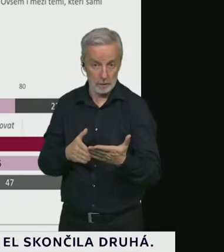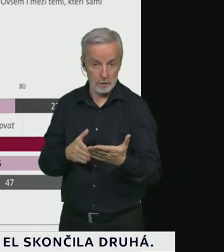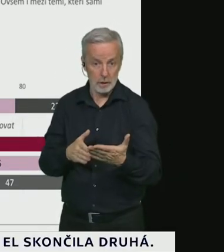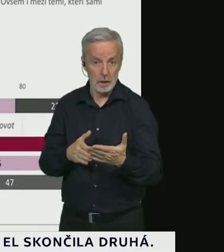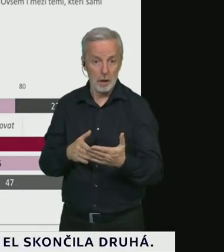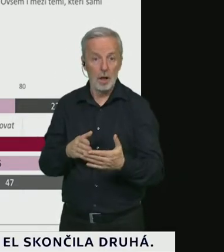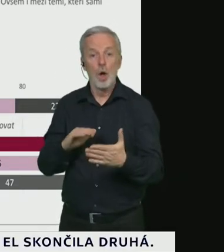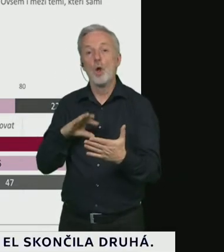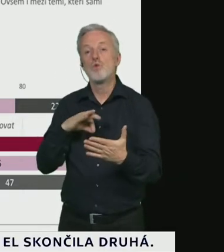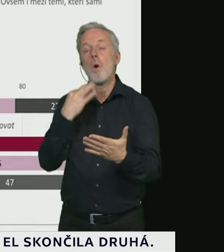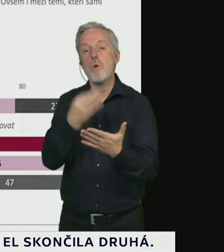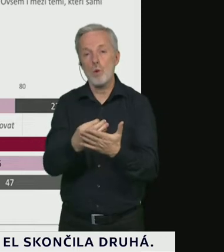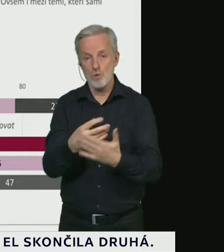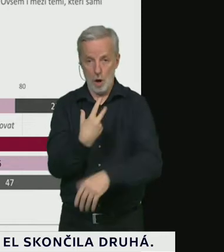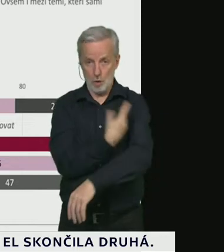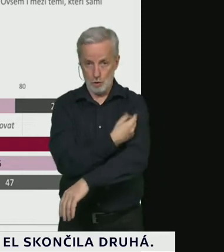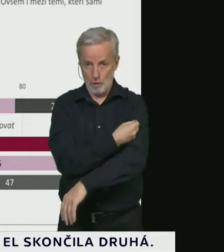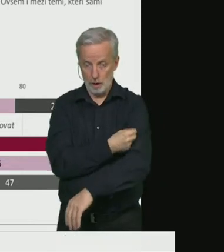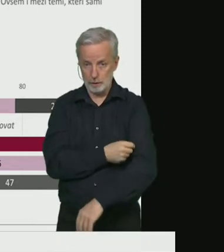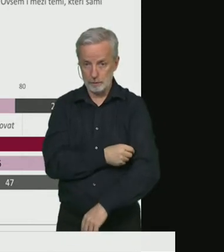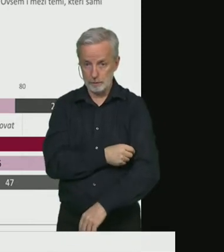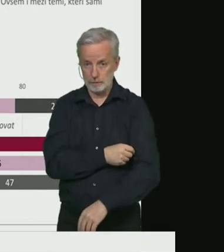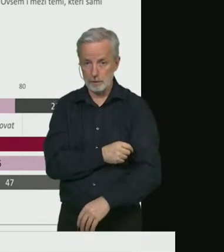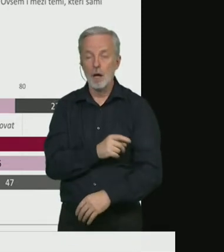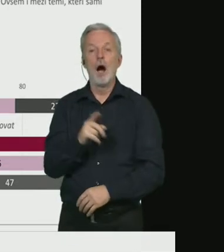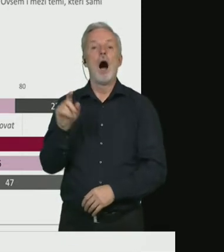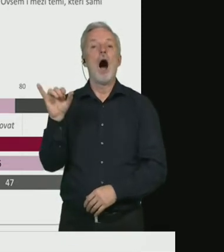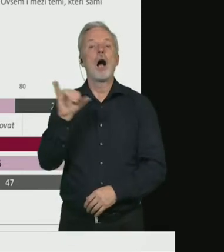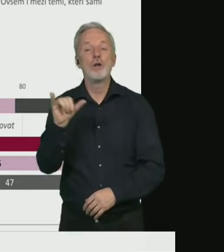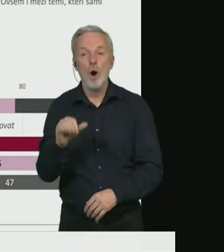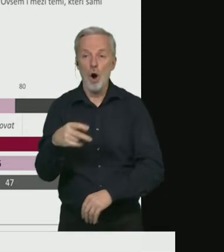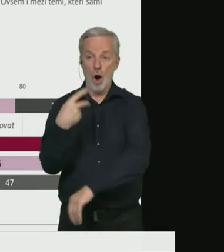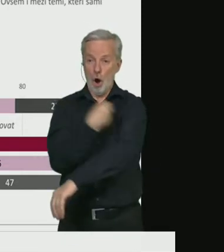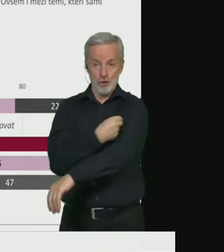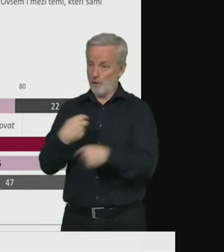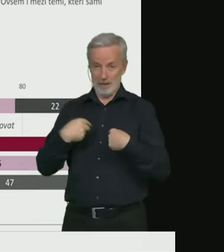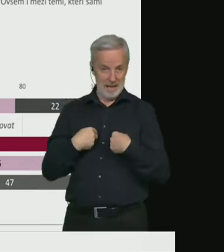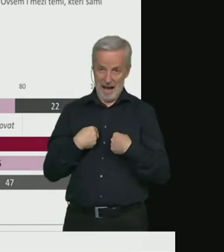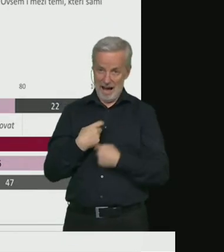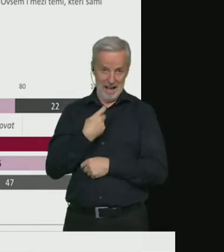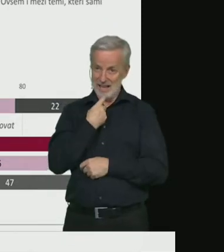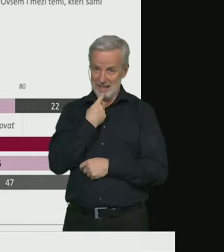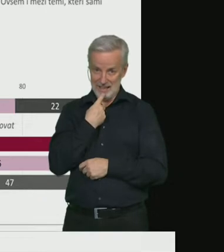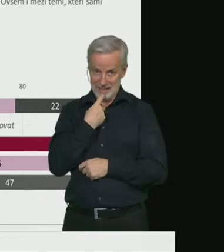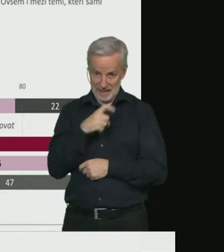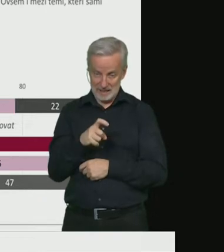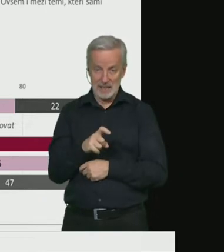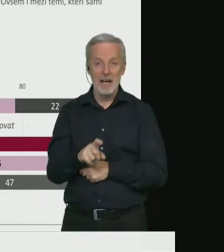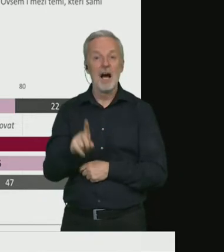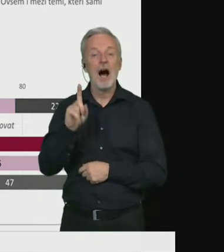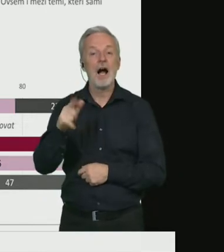Nejzajímavější je tato část. I ti, kteří se sami nechtějí očkovat, ve 20%